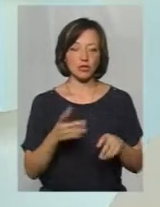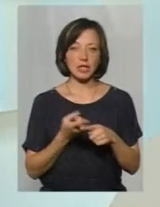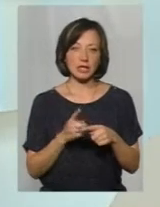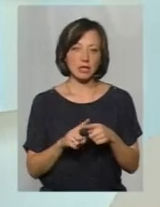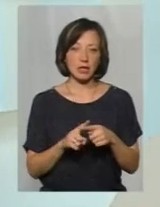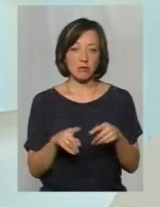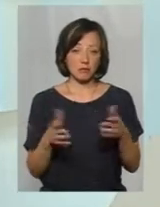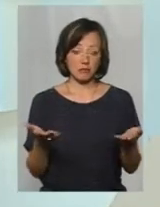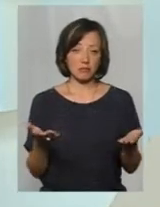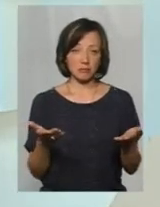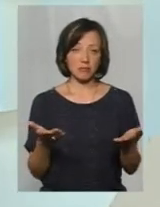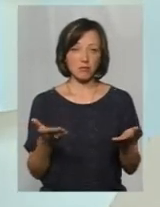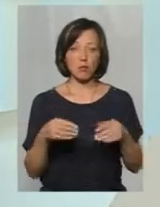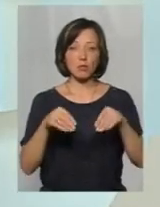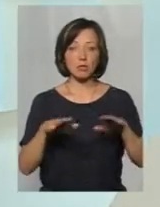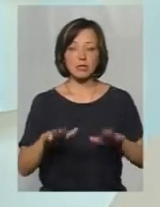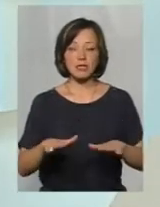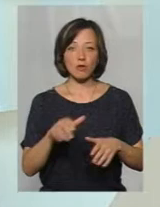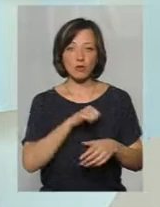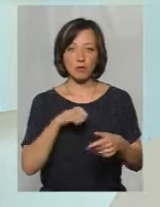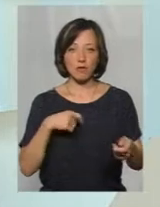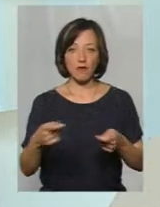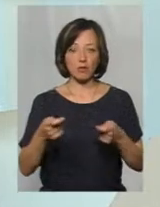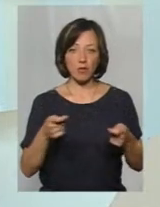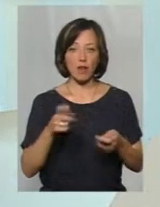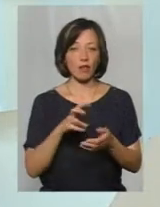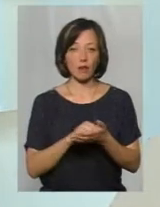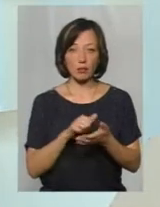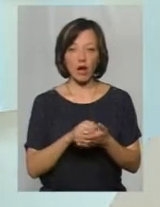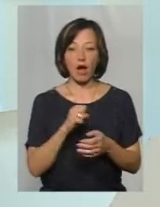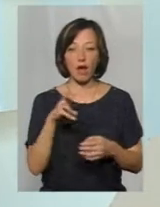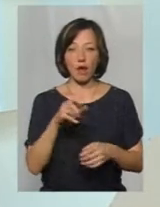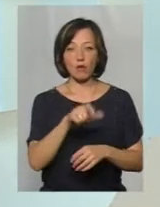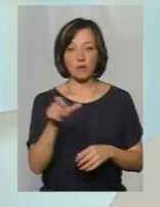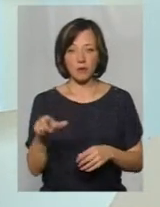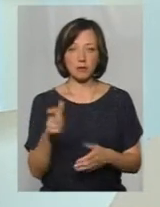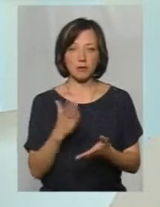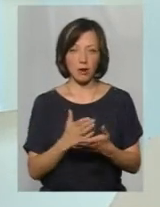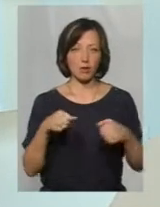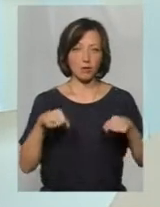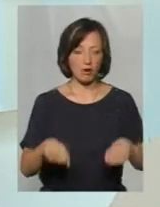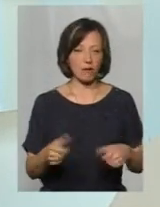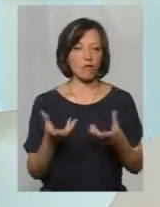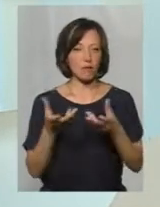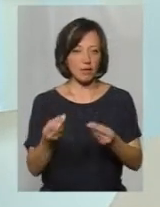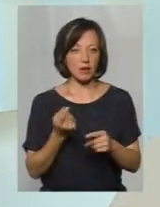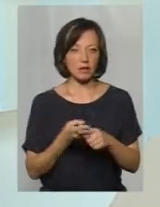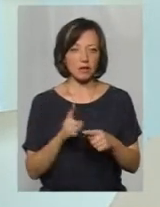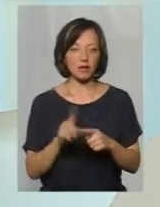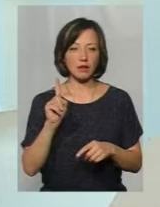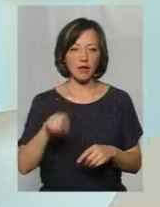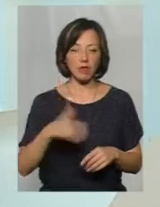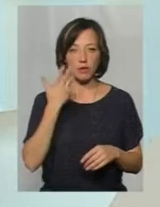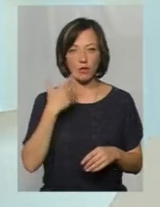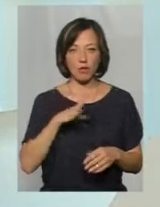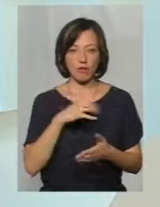це постанова місцевого самоврядування, це не документ, але громадяни мають право впливати на нього, навіть після того,